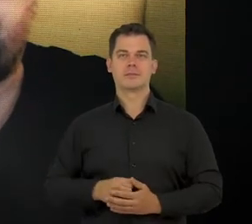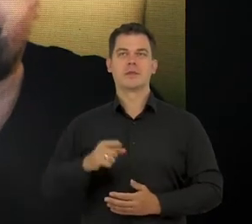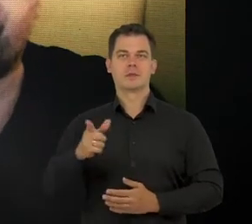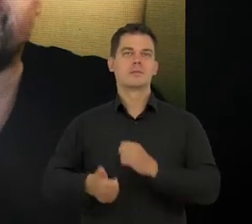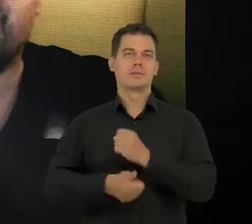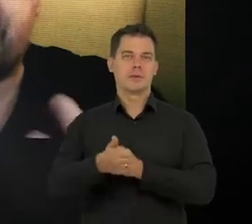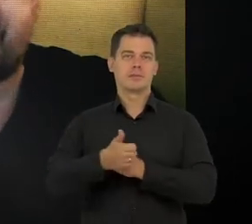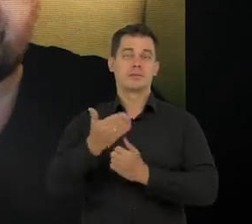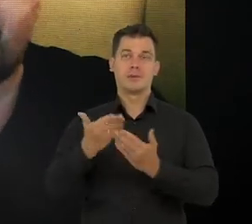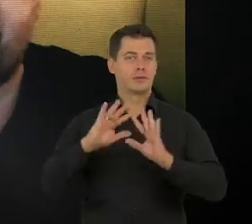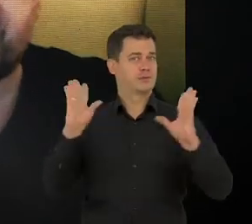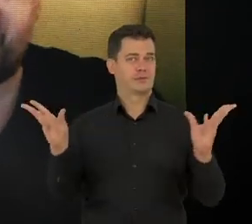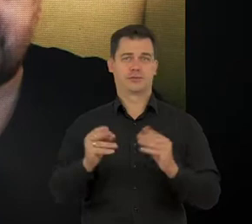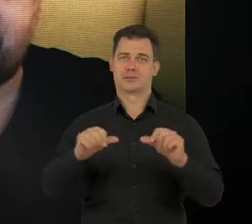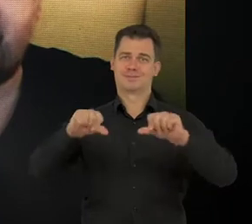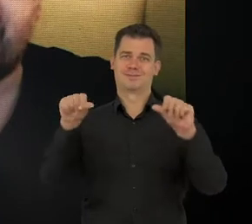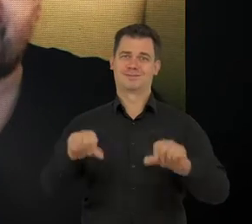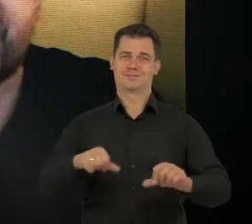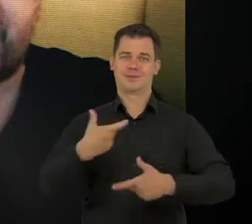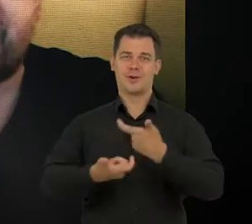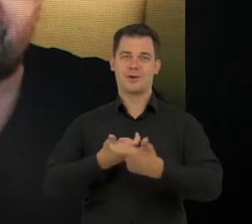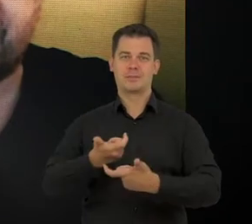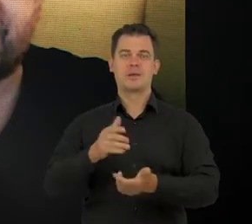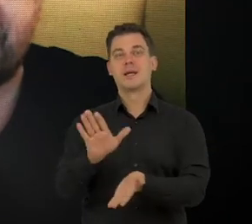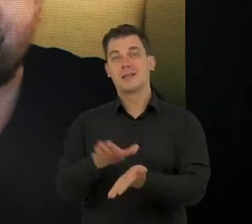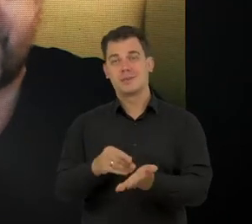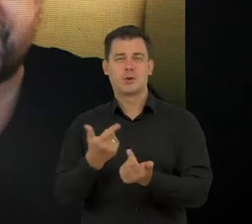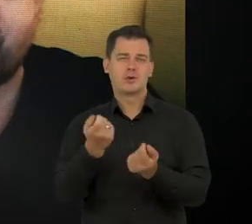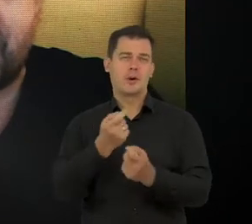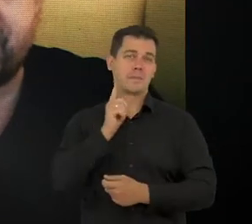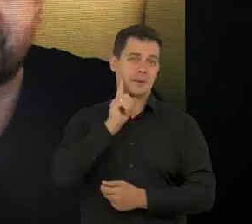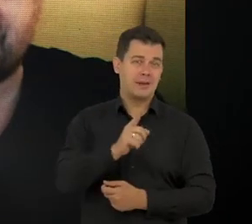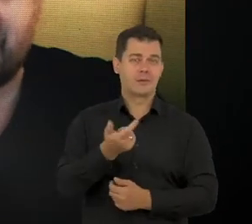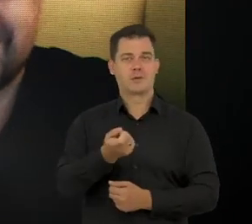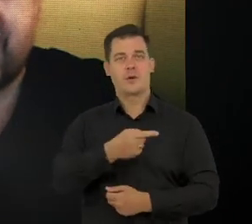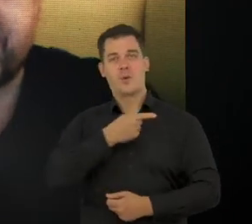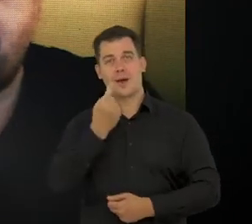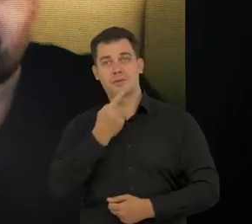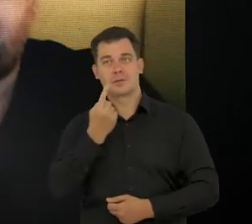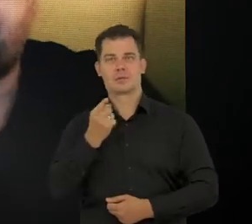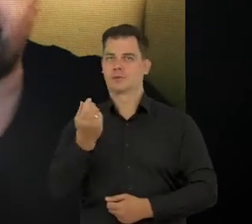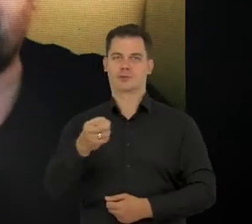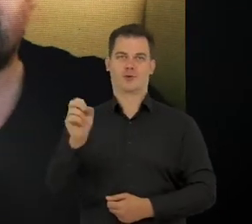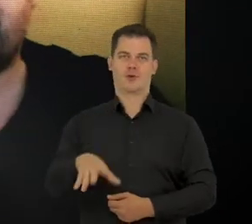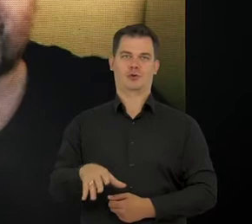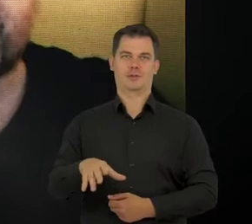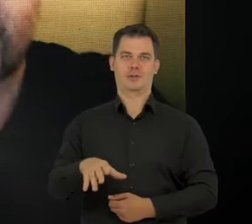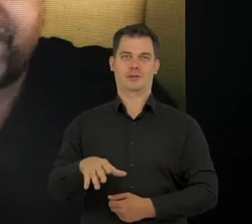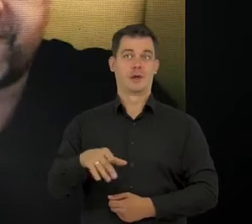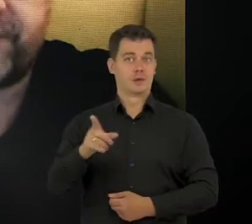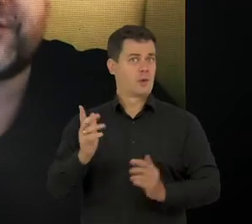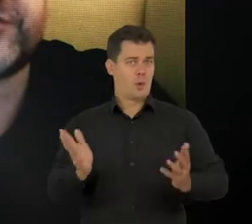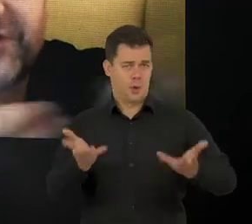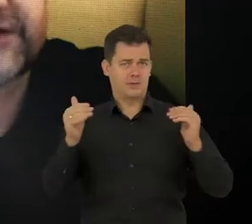który powoduje, że wszystko działa gorzej. No bo jeżeli mamy ziarnko prawdy w kłamstwie, to znaczy, że to jest jeszcze gorzej. Bo tak to